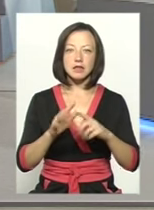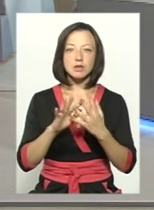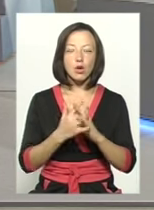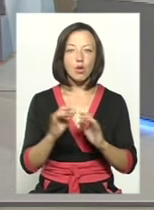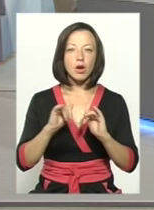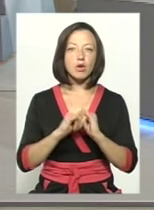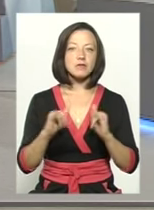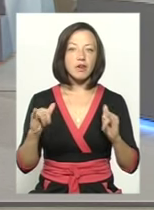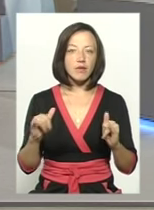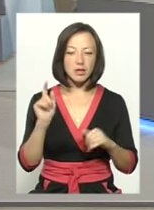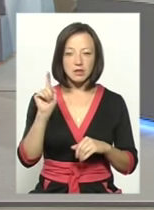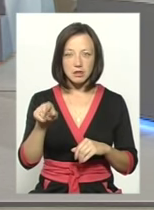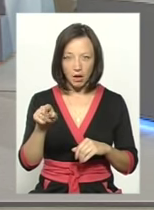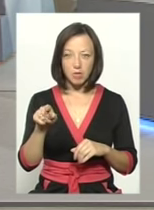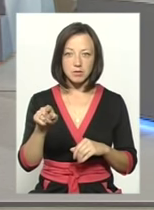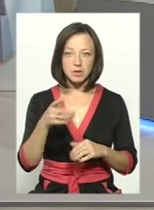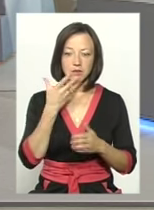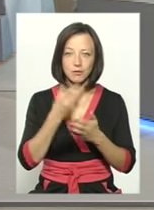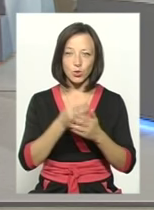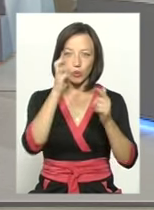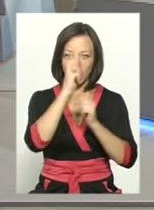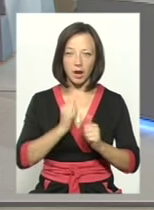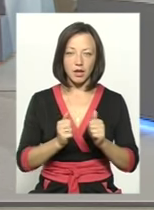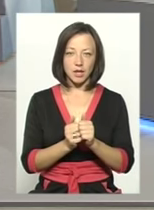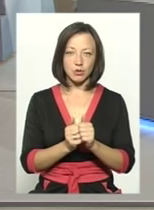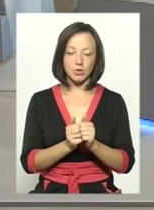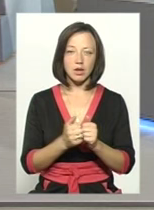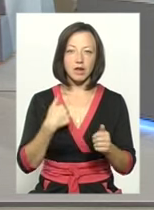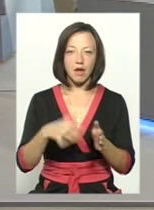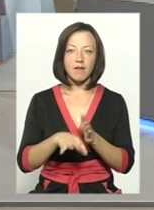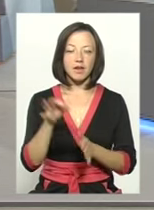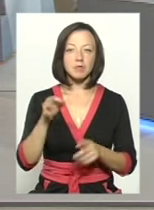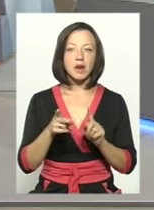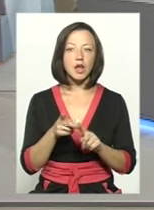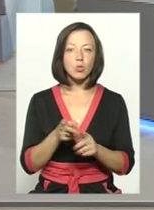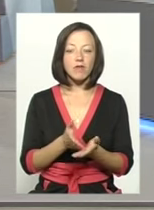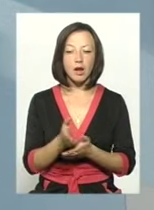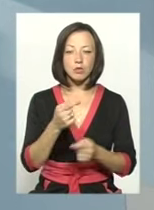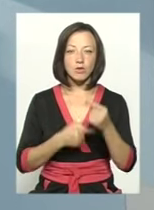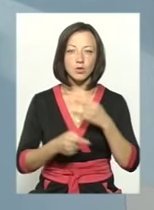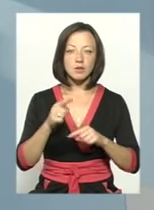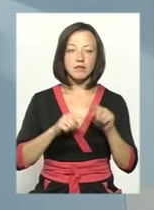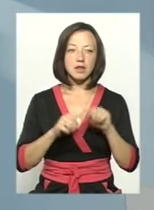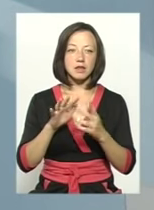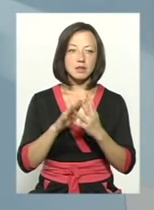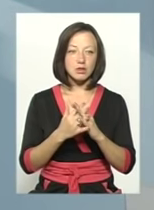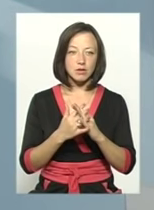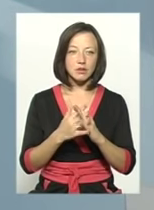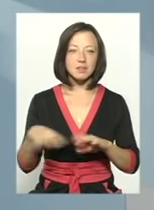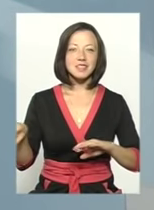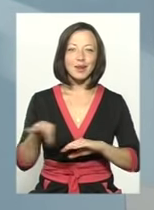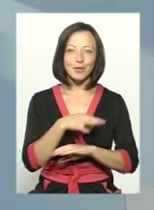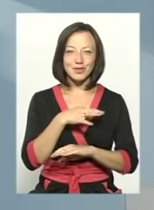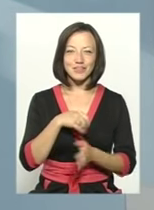розвивати там свою країну. І я вибрала другий варіант. Повернулася в рідне село, вийшла